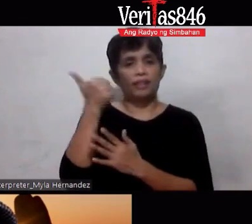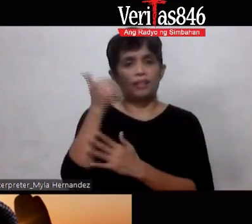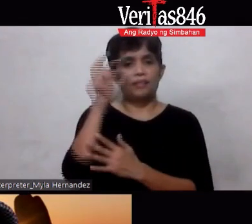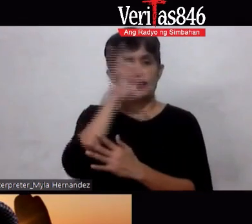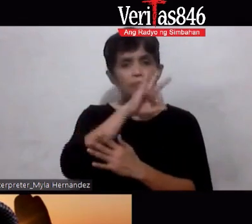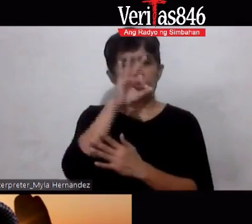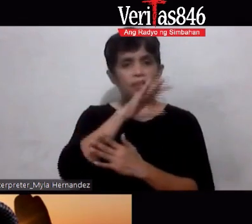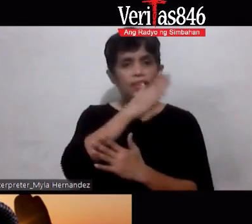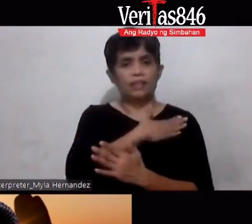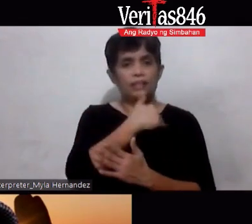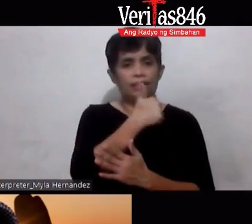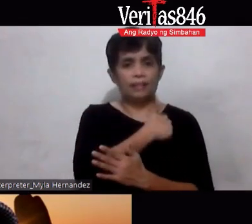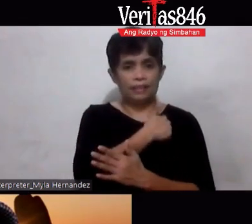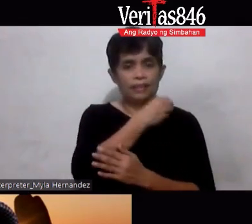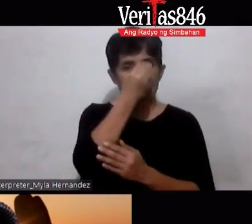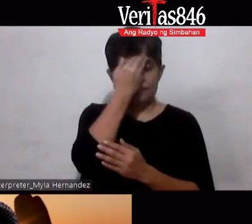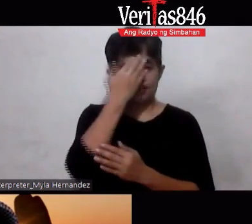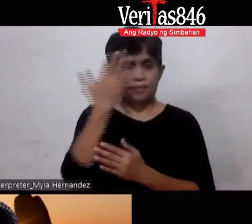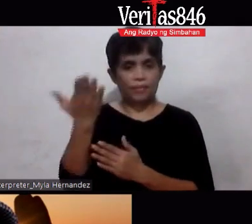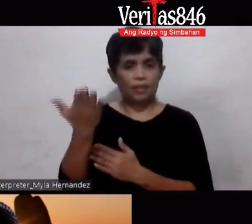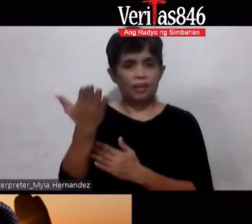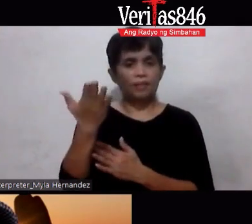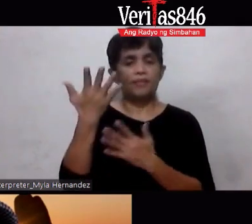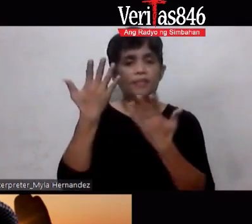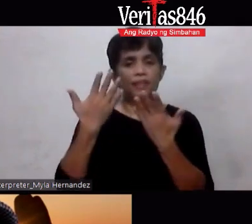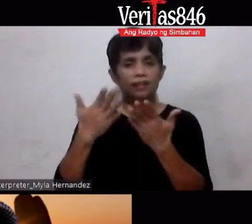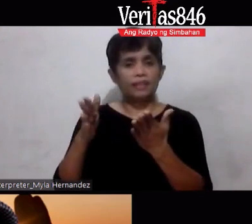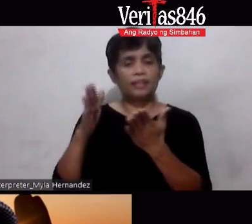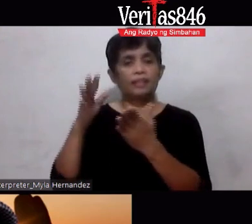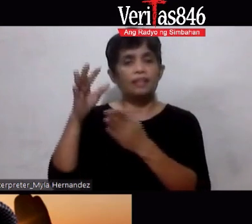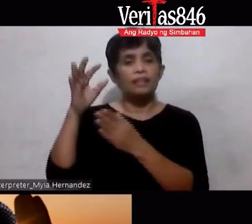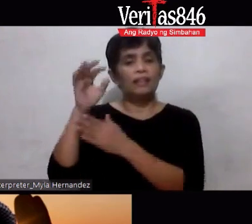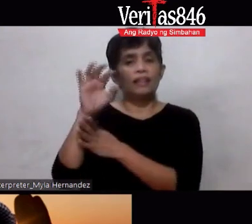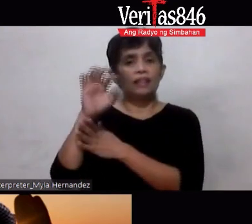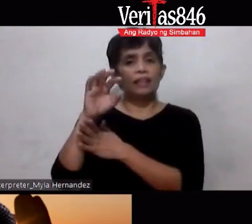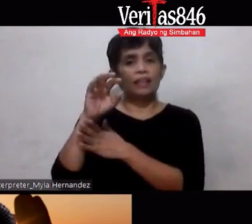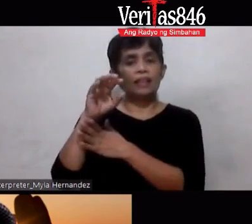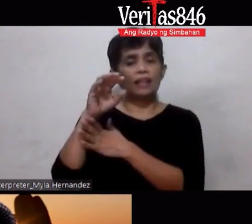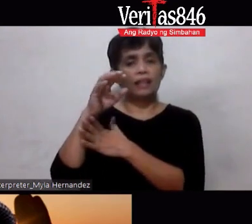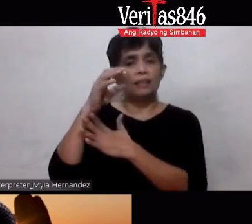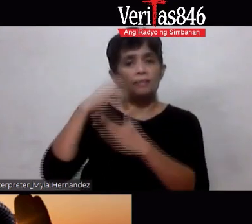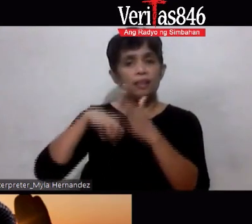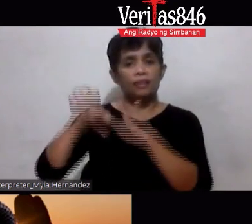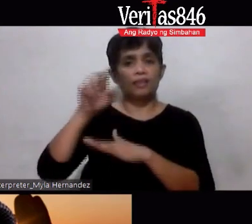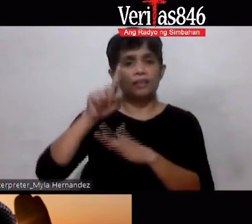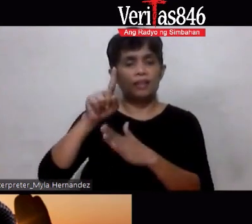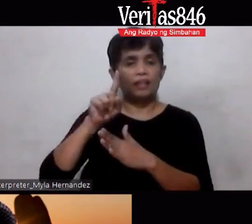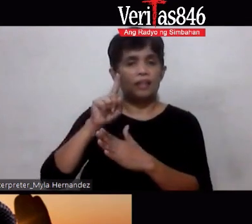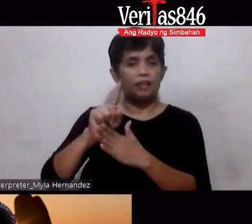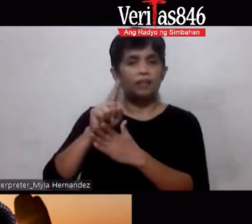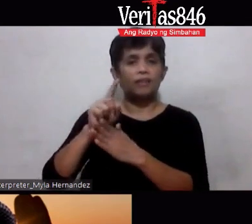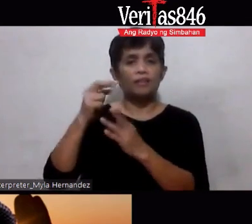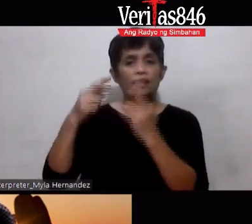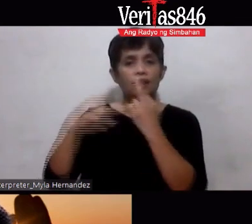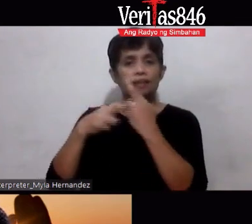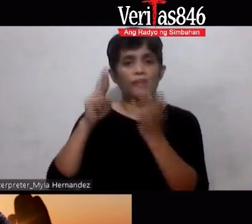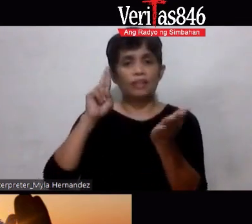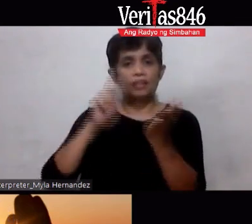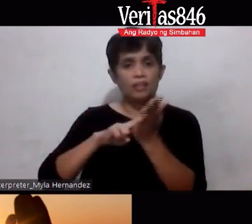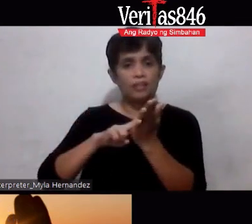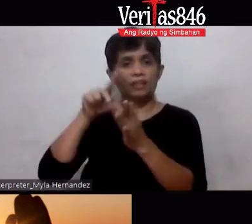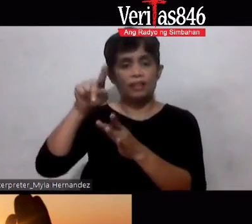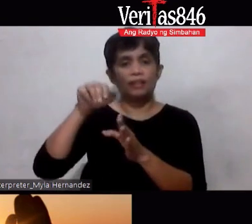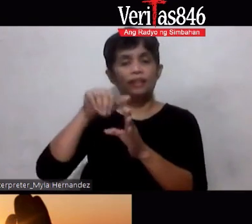naipasok na namin ng registration namin sa Health Canada for our product registration hopefully